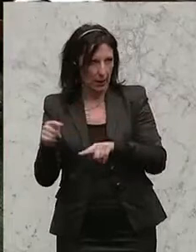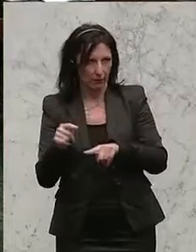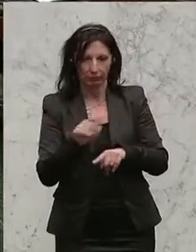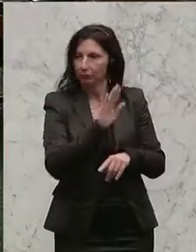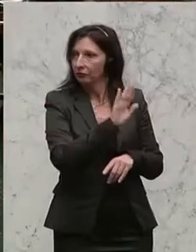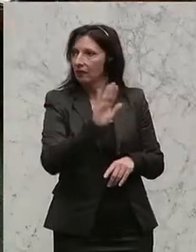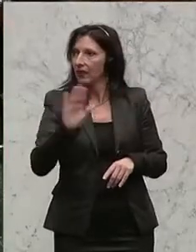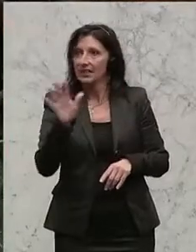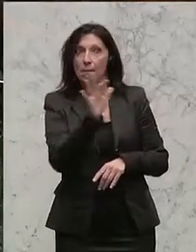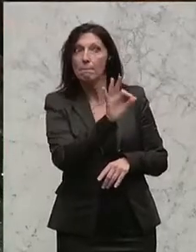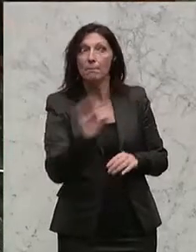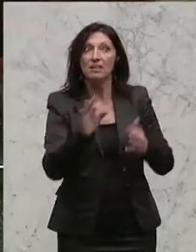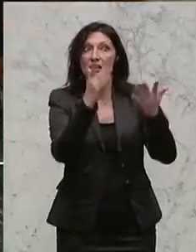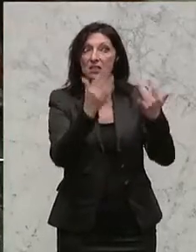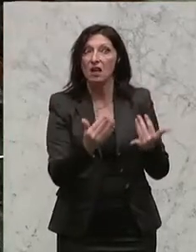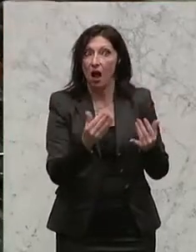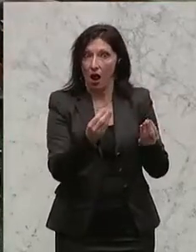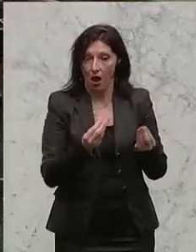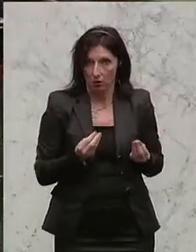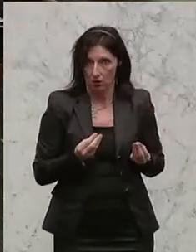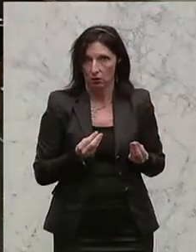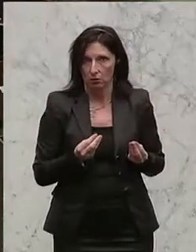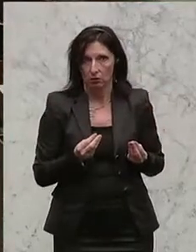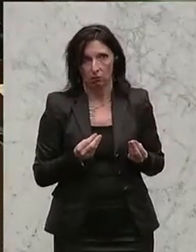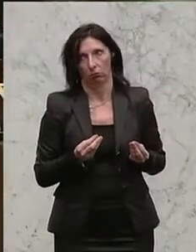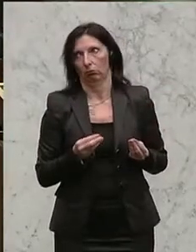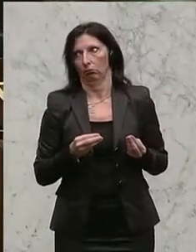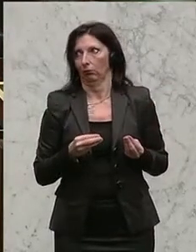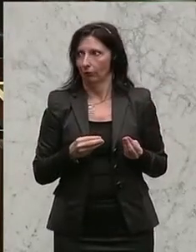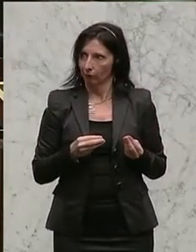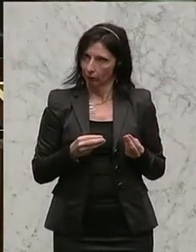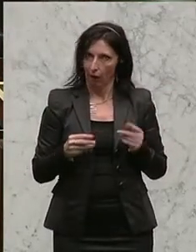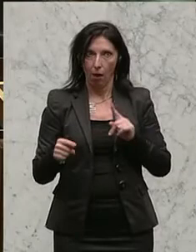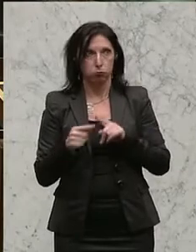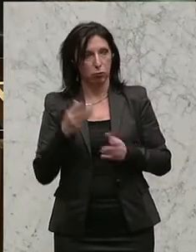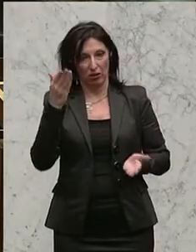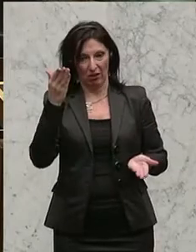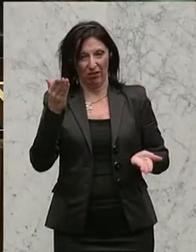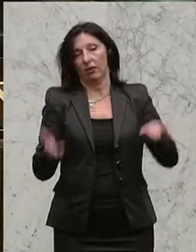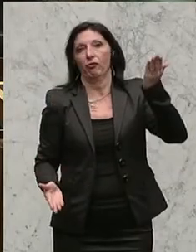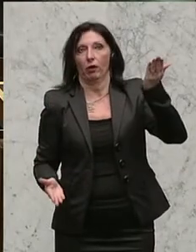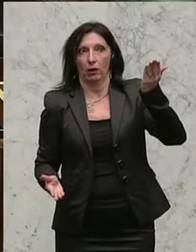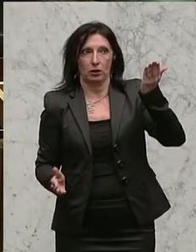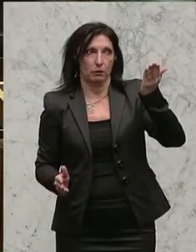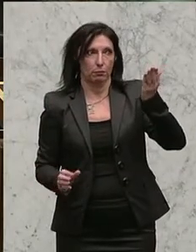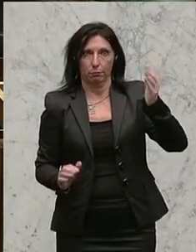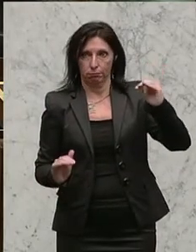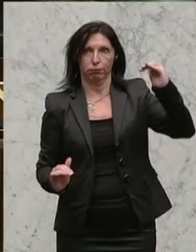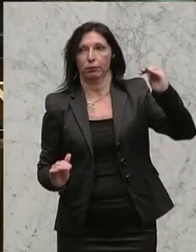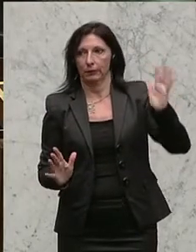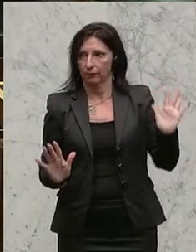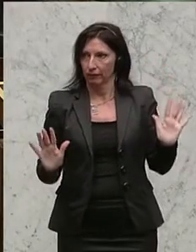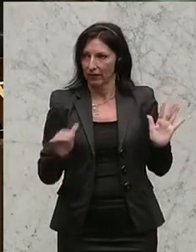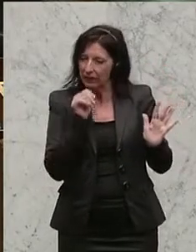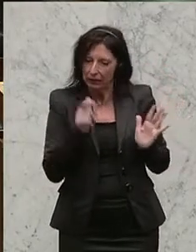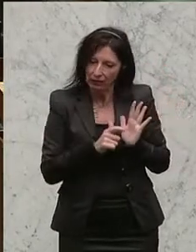heranziehen möchte, dann weiß ich nicht, was ich dann zu einer positiven Differenz käme oder einer großen Differenz käme. Ich bin nicht einmal so vermessen, dass ich